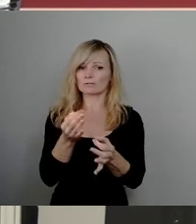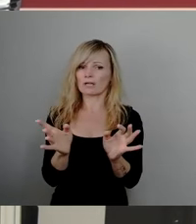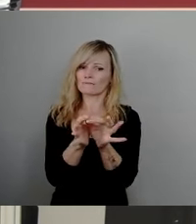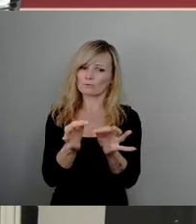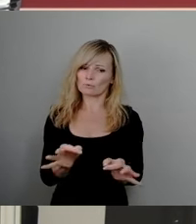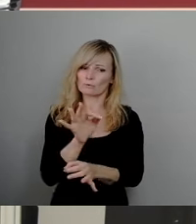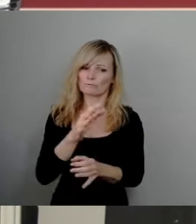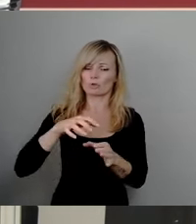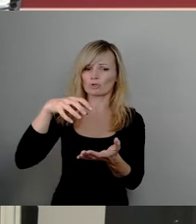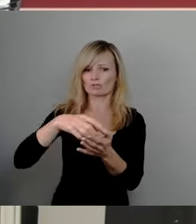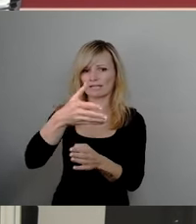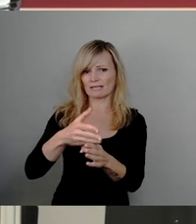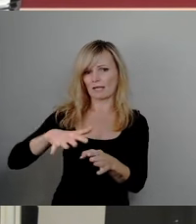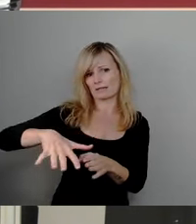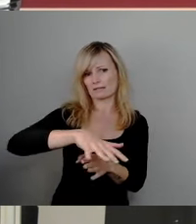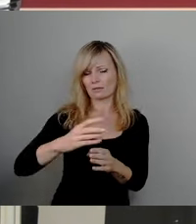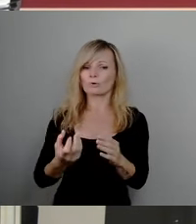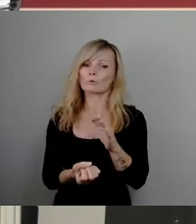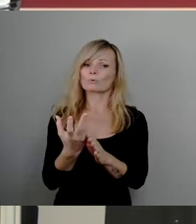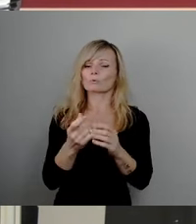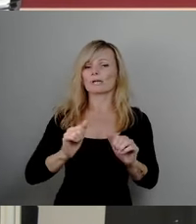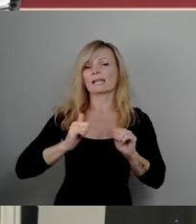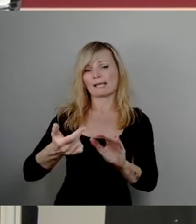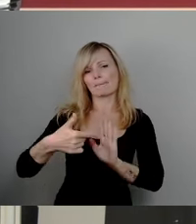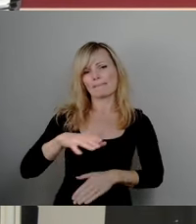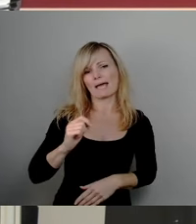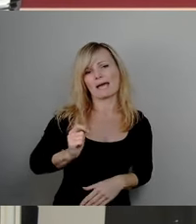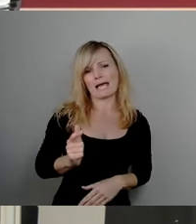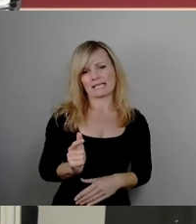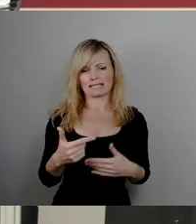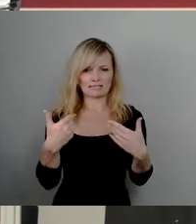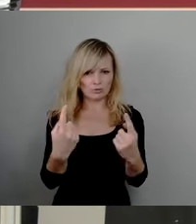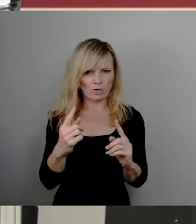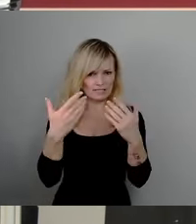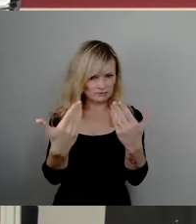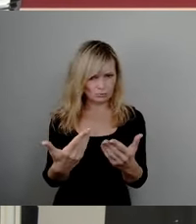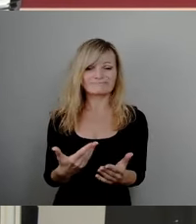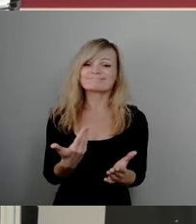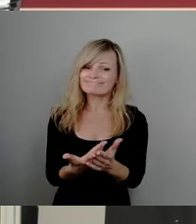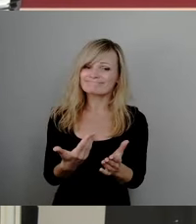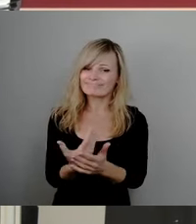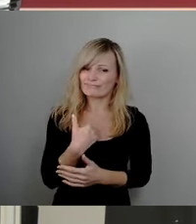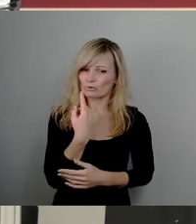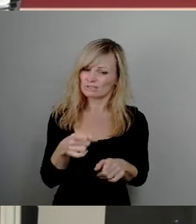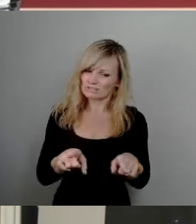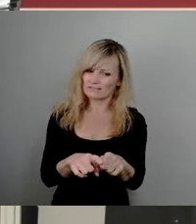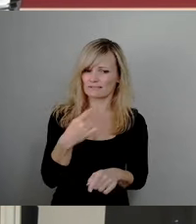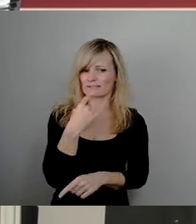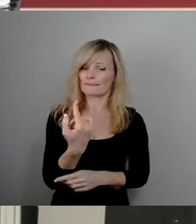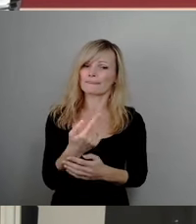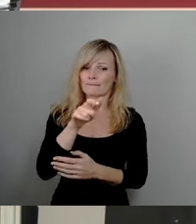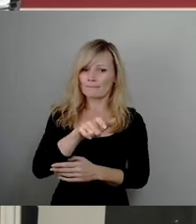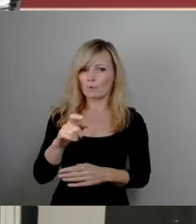kulturelle Leben vor Ort weiter bereichern. Zitat Ende. Und genau dies möchte ich auch bekräftigen. Das Bürgerhaus Prolis soll